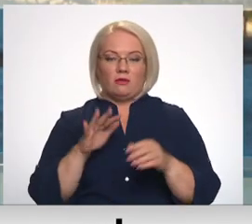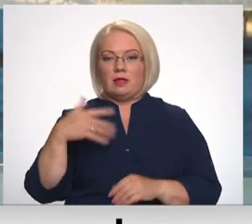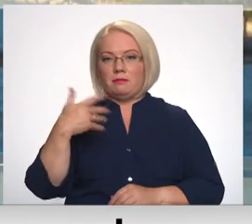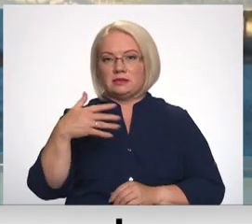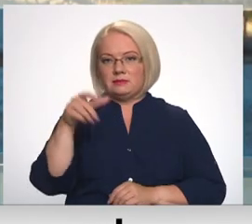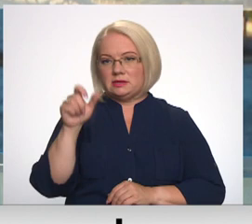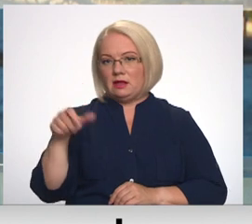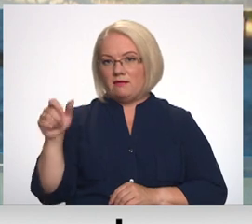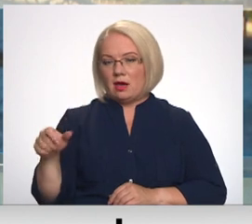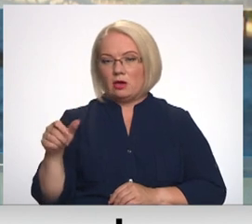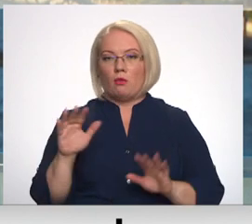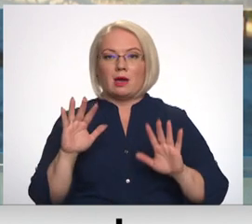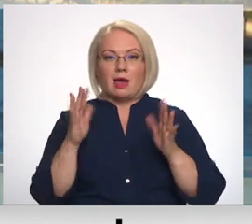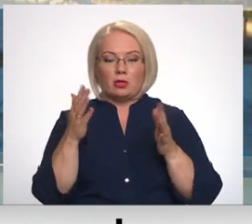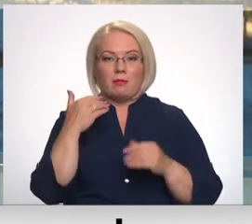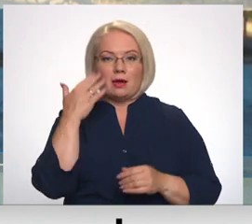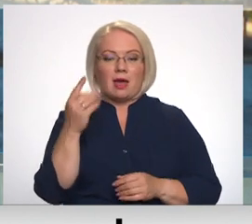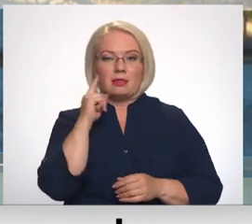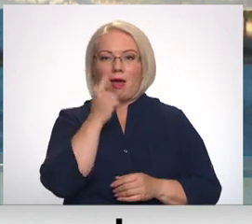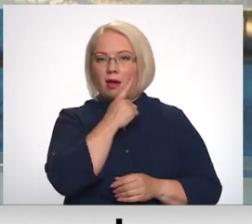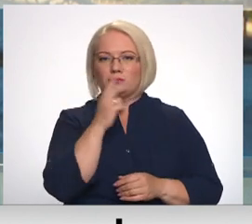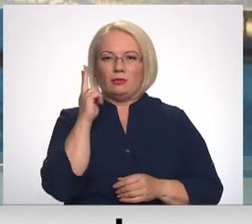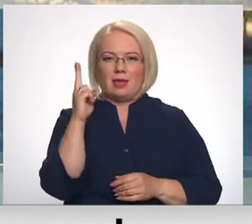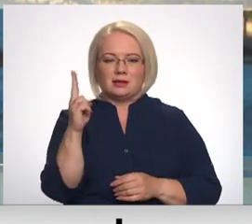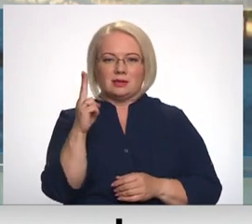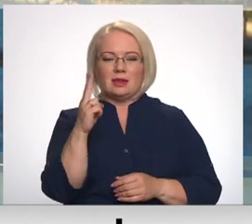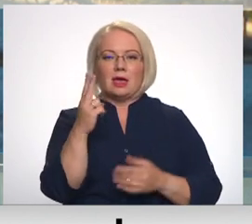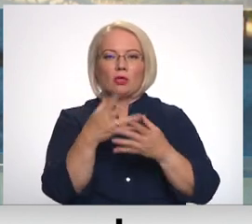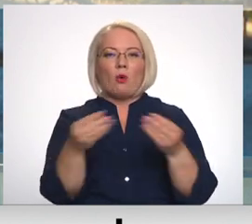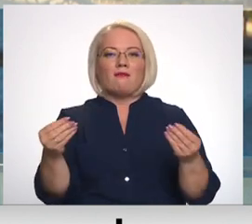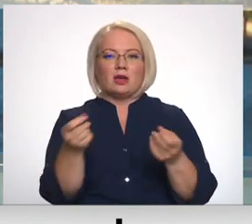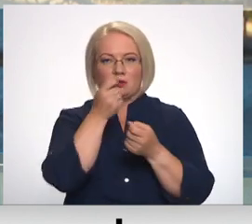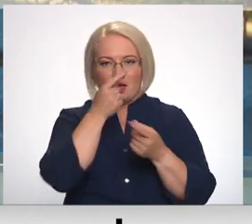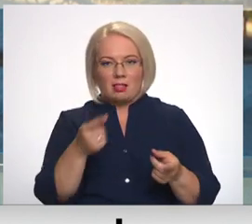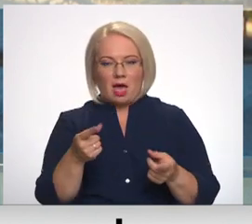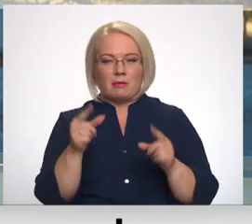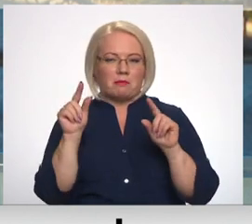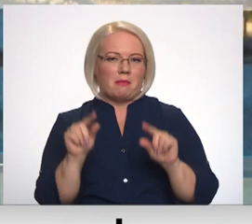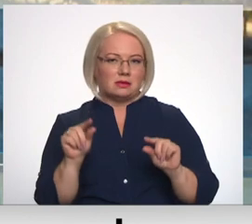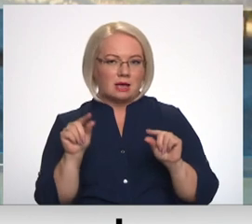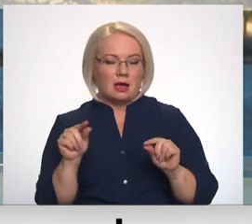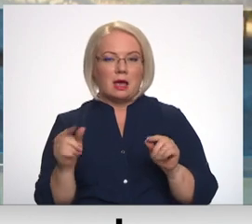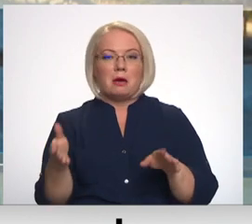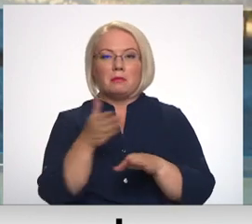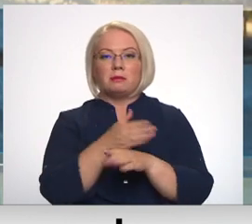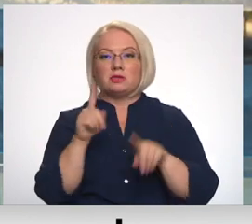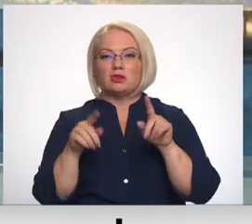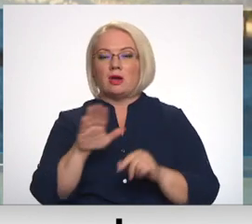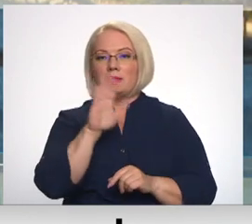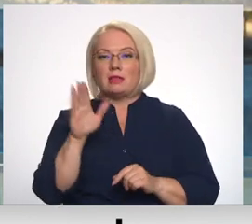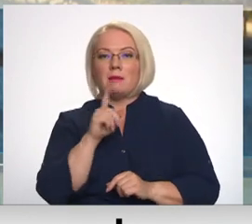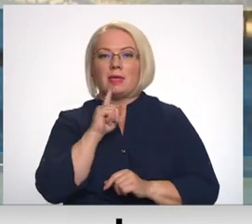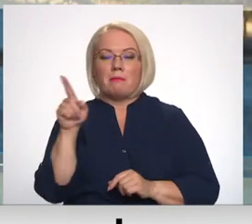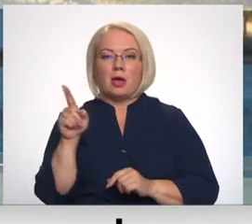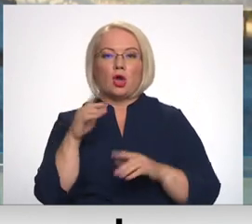cilvēki, un gadījumu, kad atsulieciniekiem izdots novērst nelājumi, ir daudz mazāk. Pirms tašām dienām Liepājā,